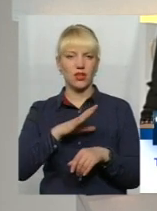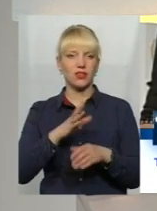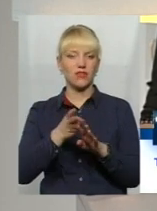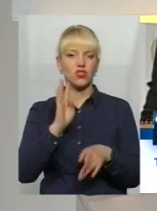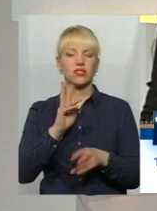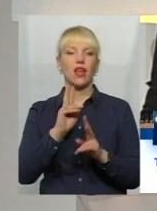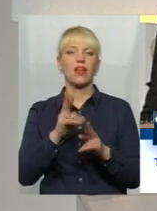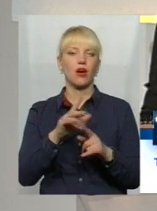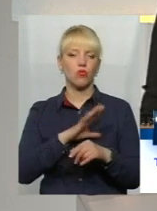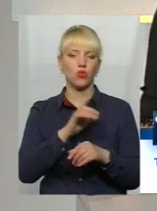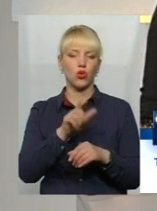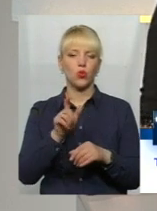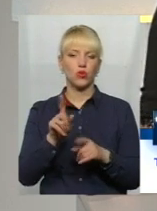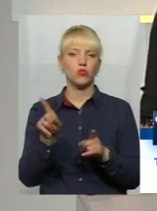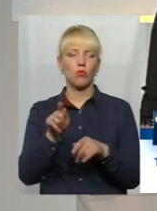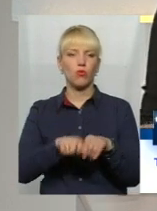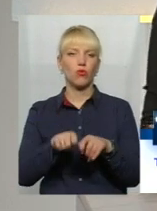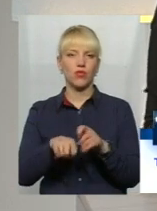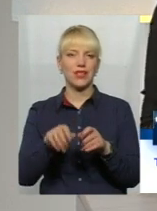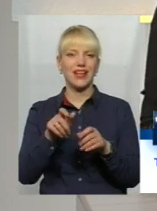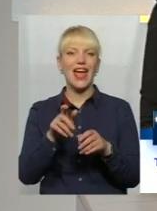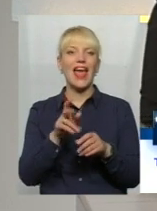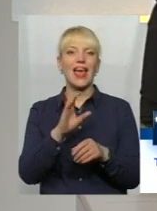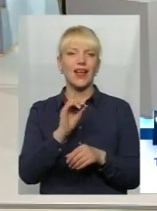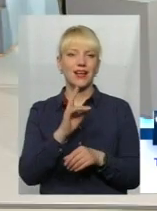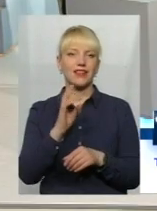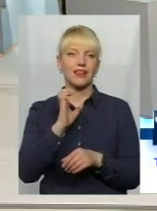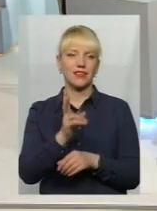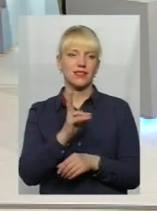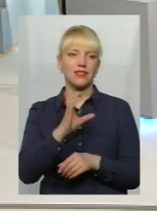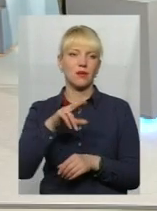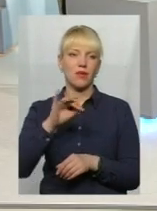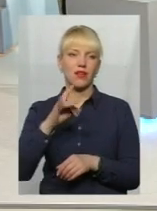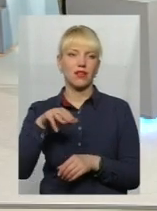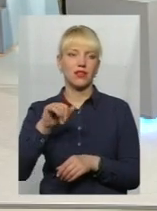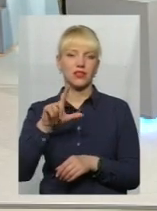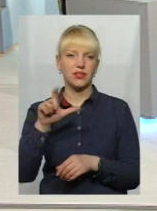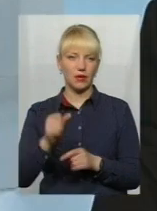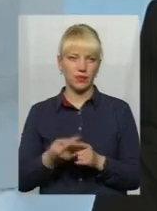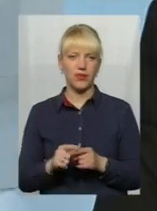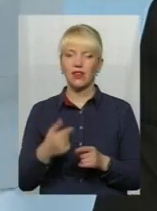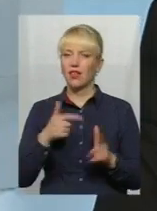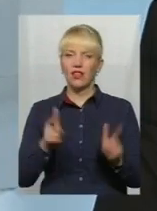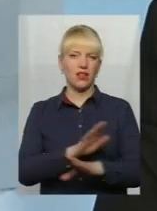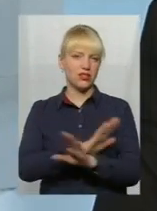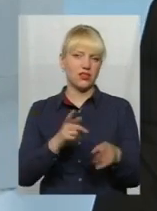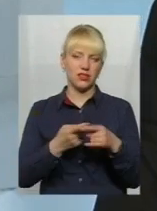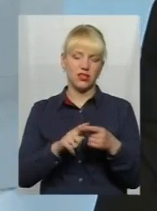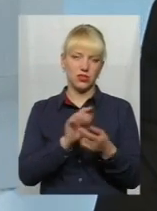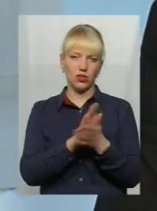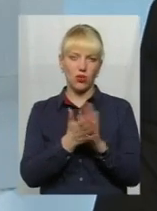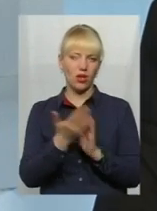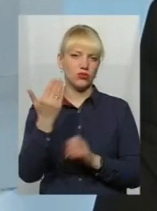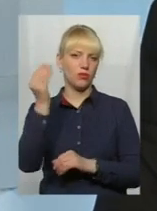бути? Дякую за ваше питання, дуже дякую. Кажу, що нічого. зрозумію. Ну, я не згідний з цією ситуацією, з